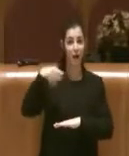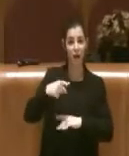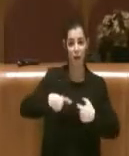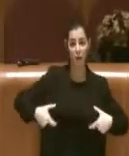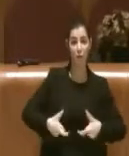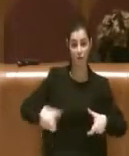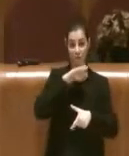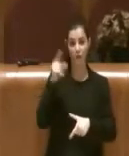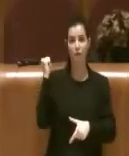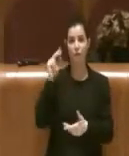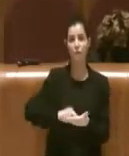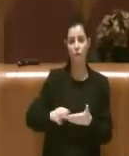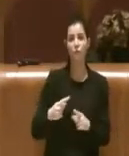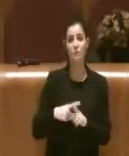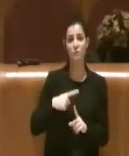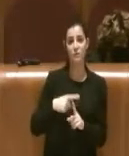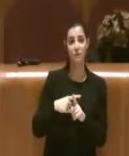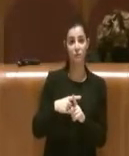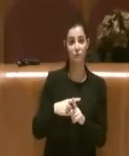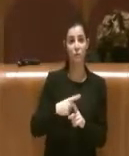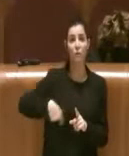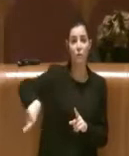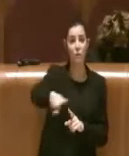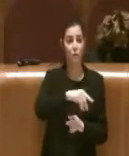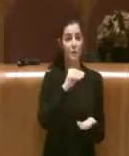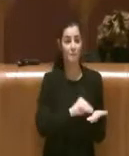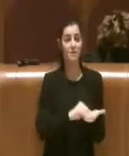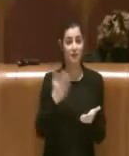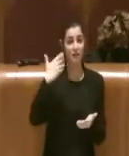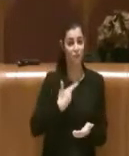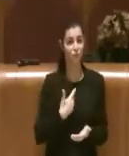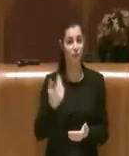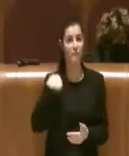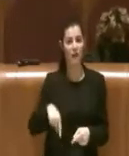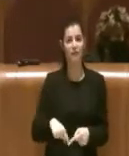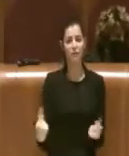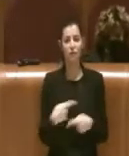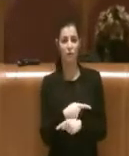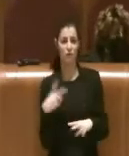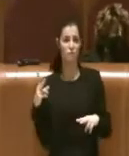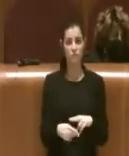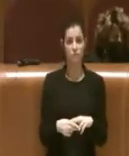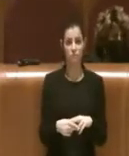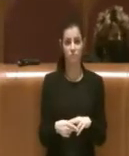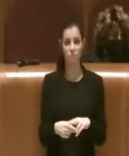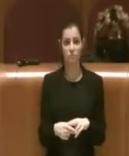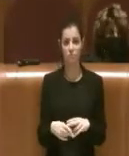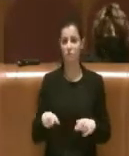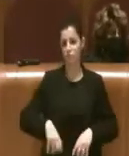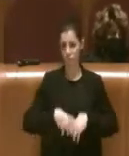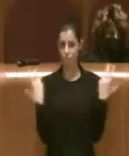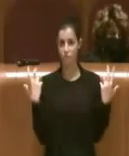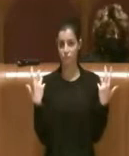giorno che stanziava questi fondi. Molti di voi qui erano presenti e oggi questo taglio grida vendetta, lasciatemelo dire. Assessore Scozzese,